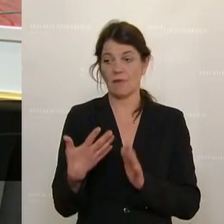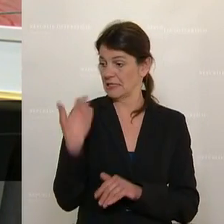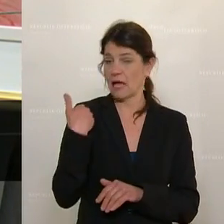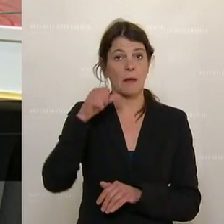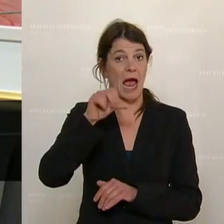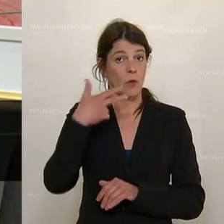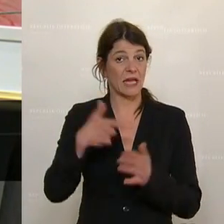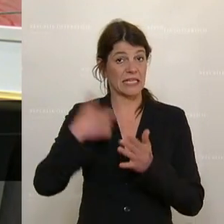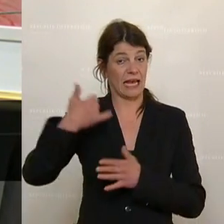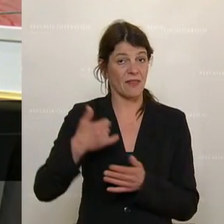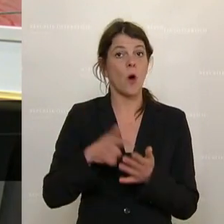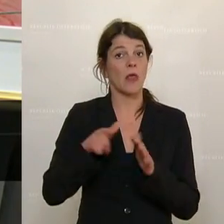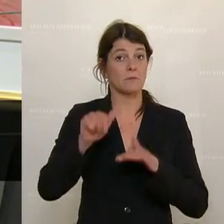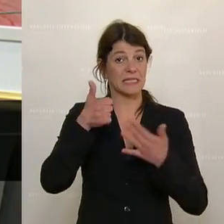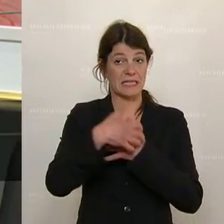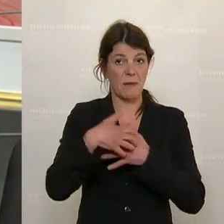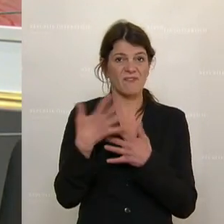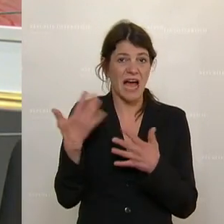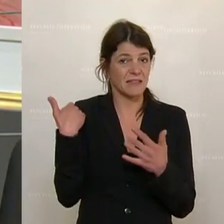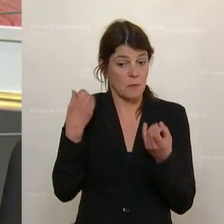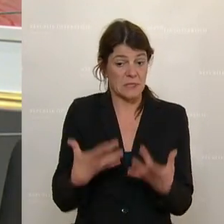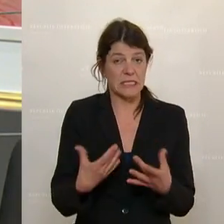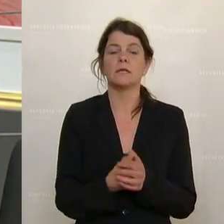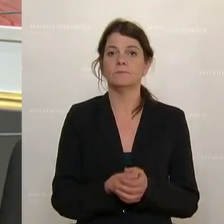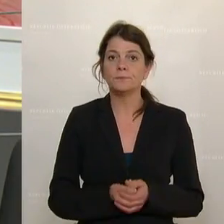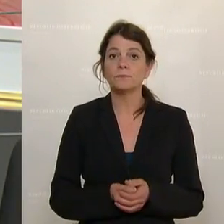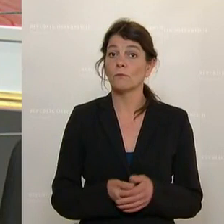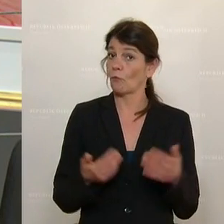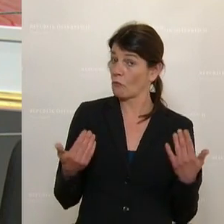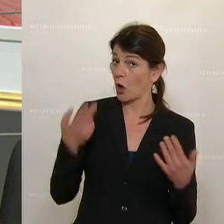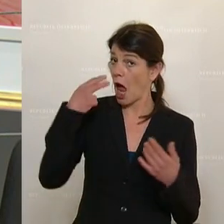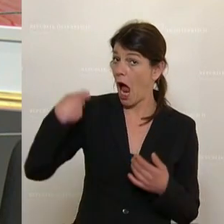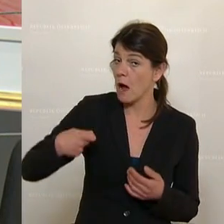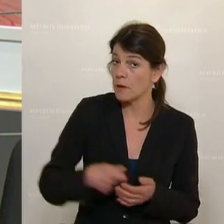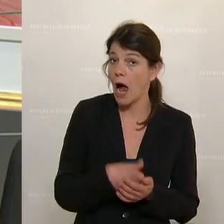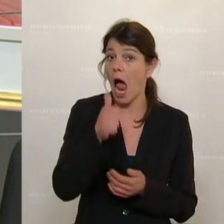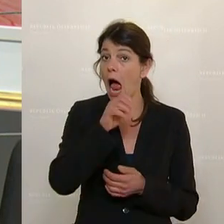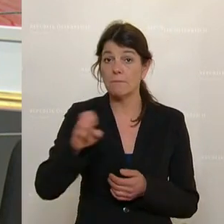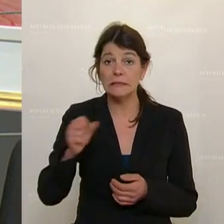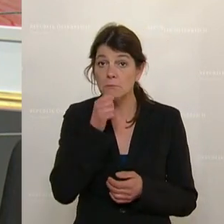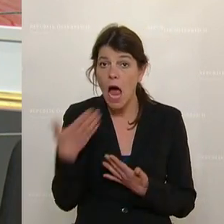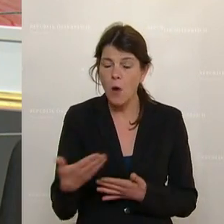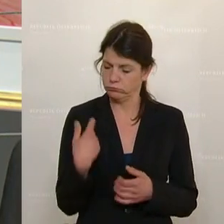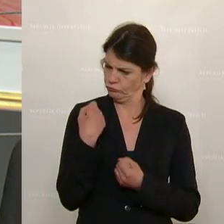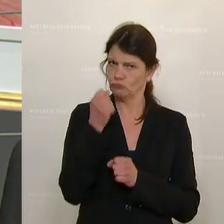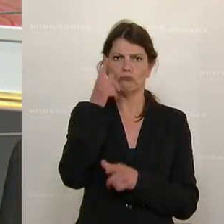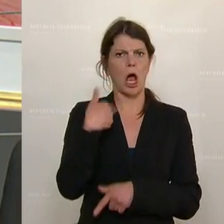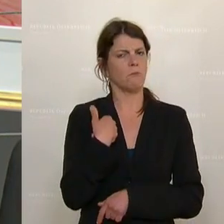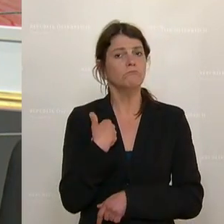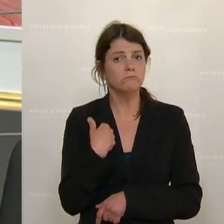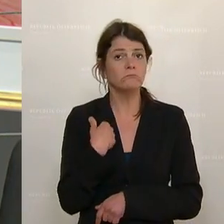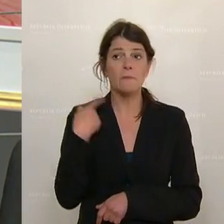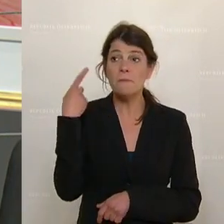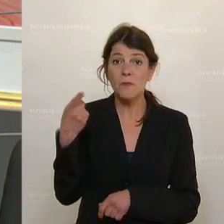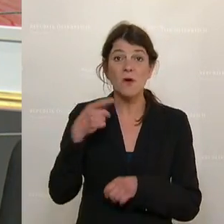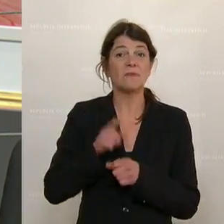am 31.01. und auch am 6.03. zugetragen hat. Und Herr Abgeordneter Amesbauer, ich bin besonders erstaunt darüber, dass